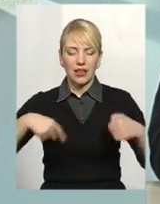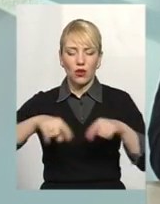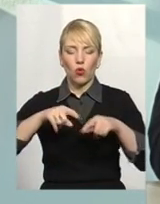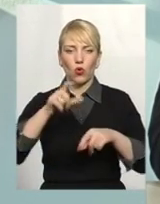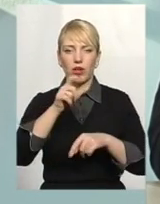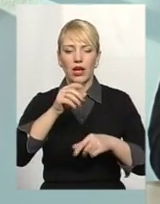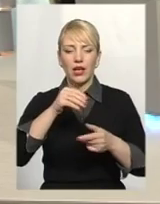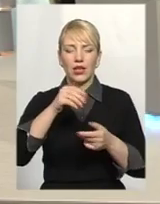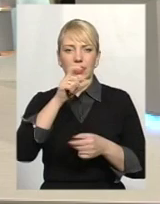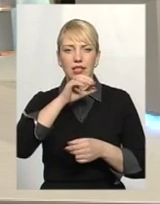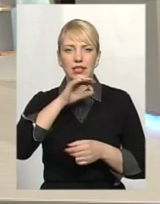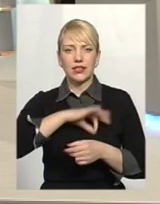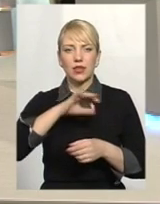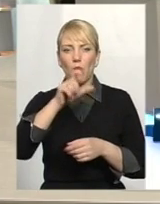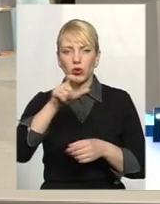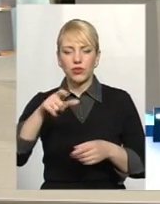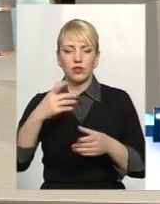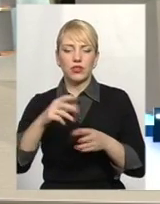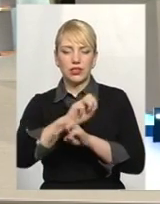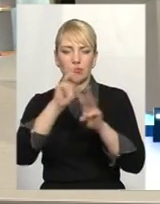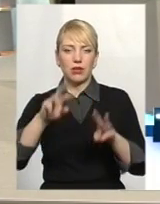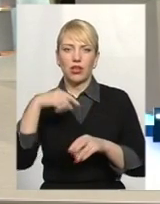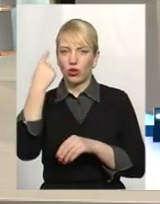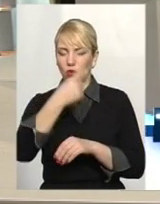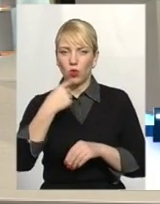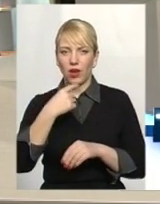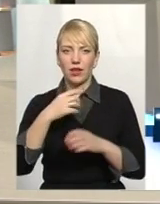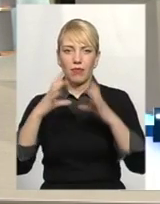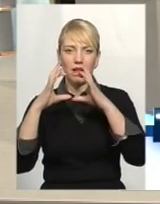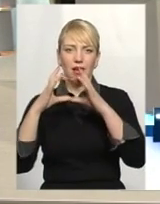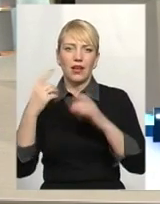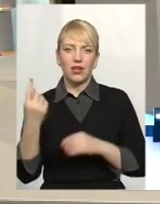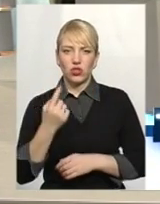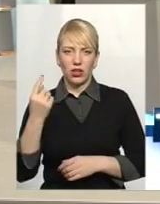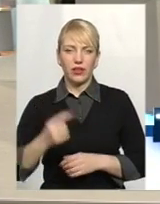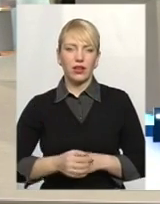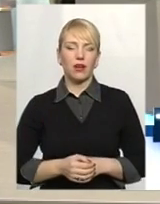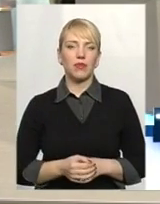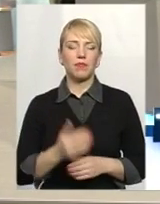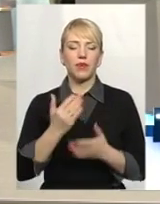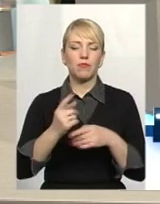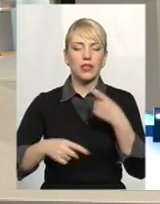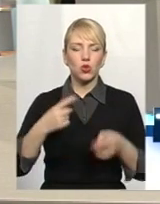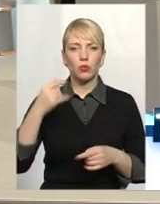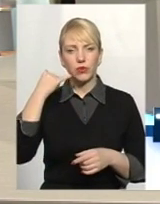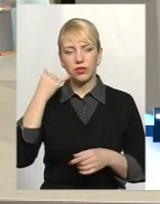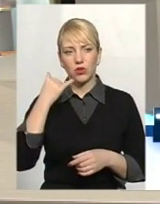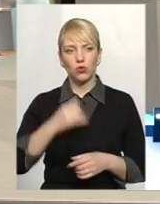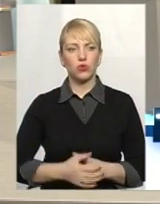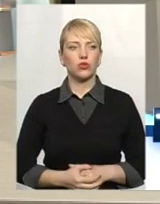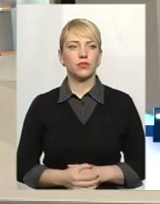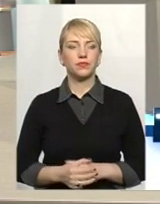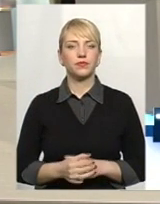вже забезпечена індивідуальними лічильниками. І ми маємо наступний телефонний дзвіночок. Просимо, говоріть, будь ласка, ви в ефірі.